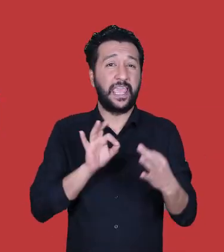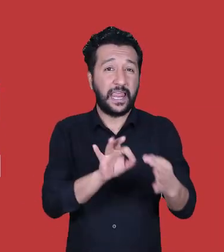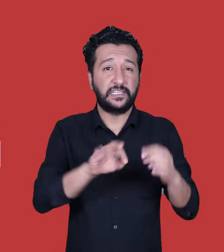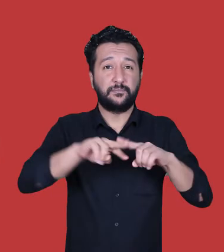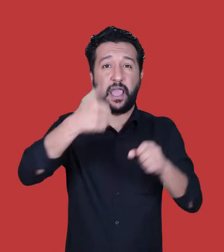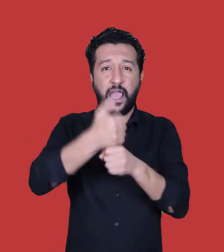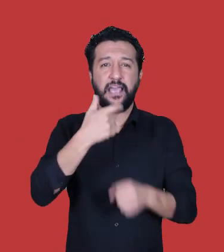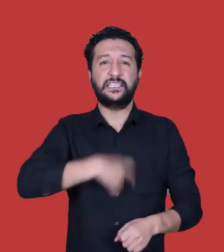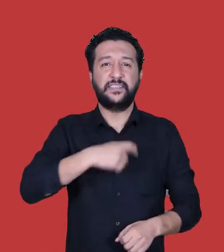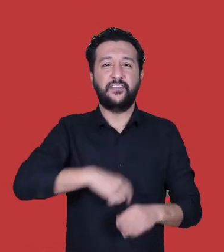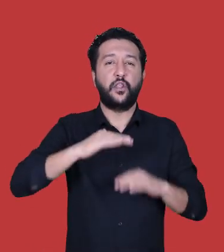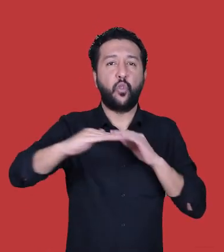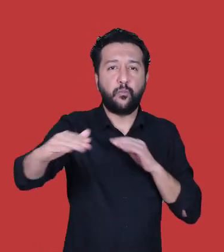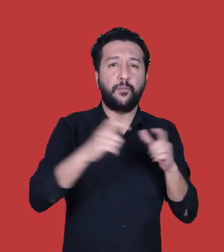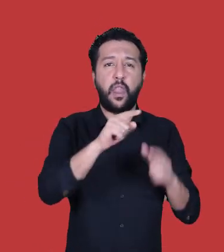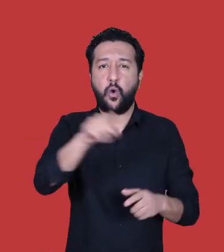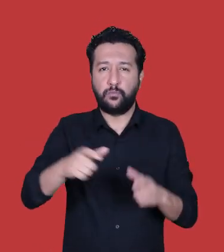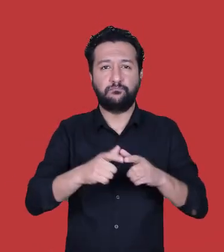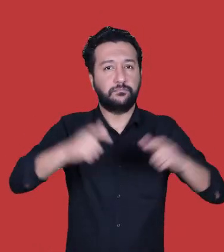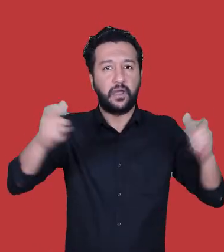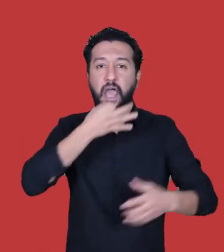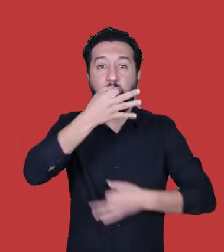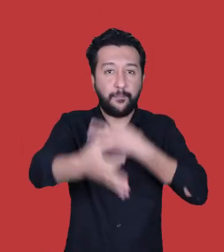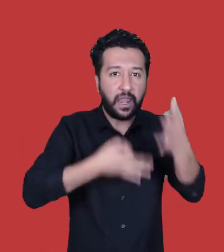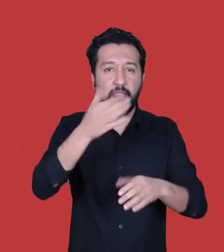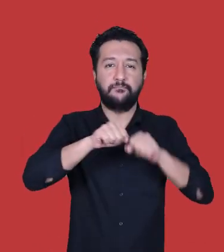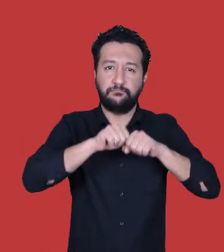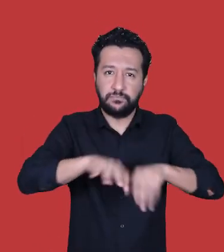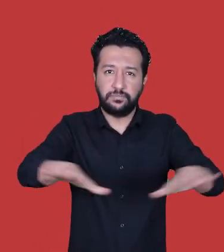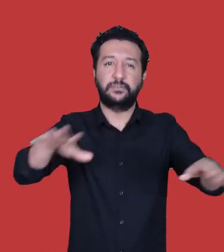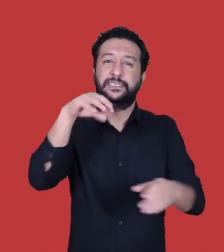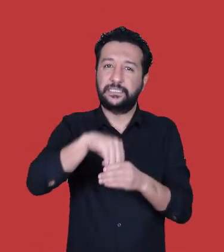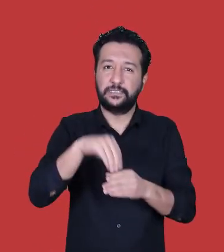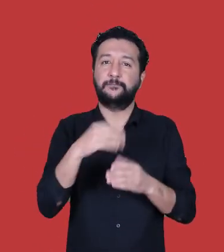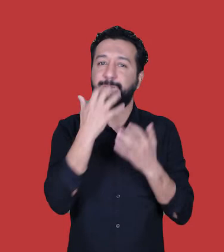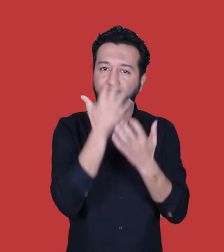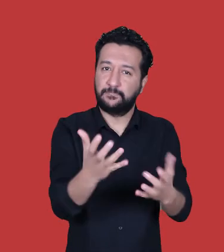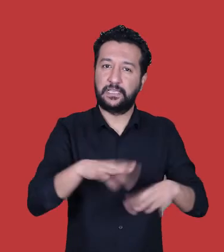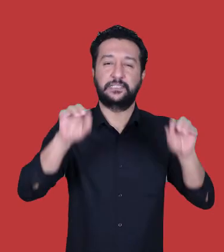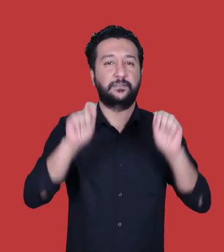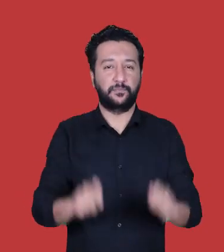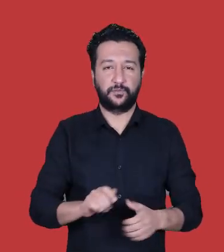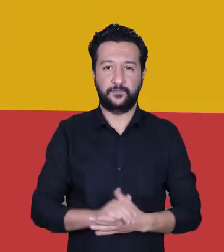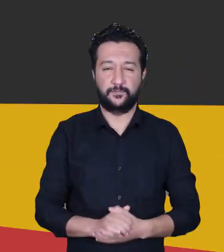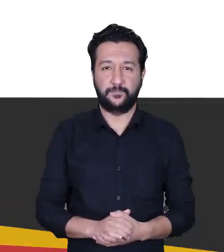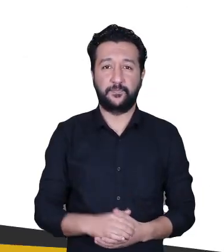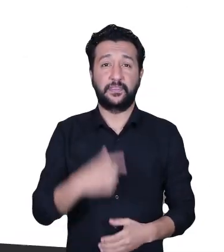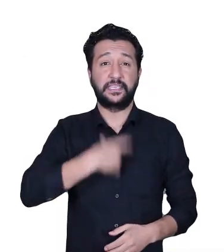iletişim ağlarıyla sivil toplum alanındaki gelişmelerin ve haberlerin yaygınlaştırılması için olanak sunuyor,